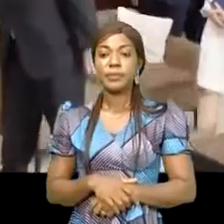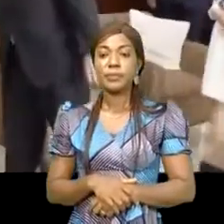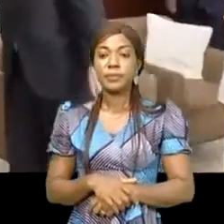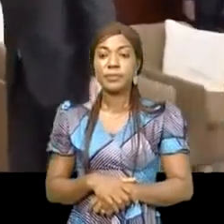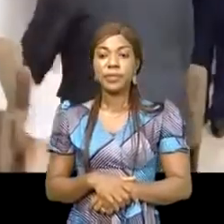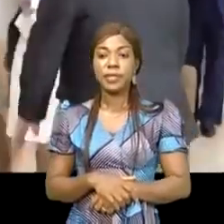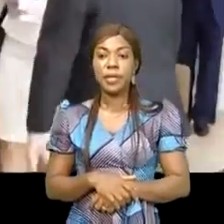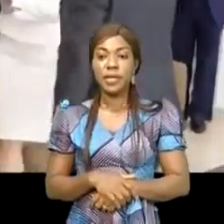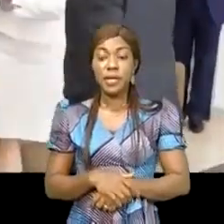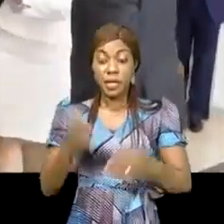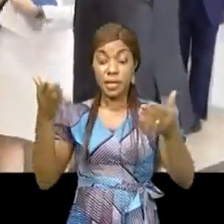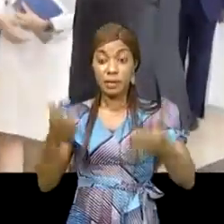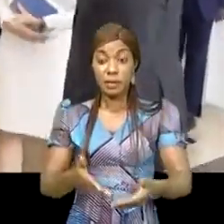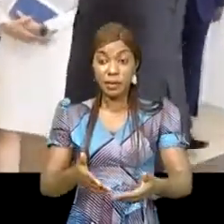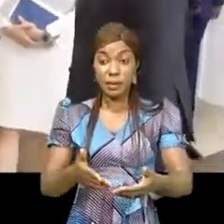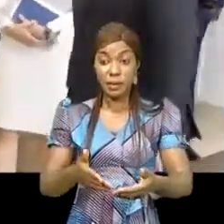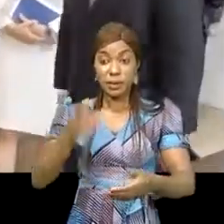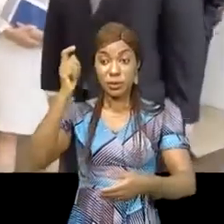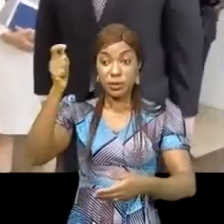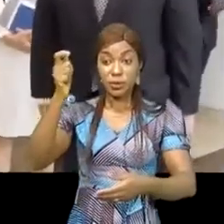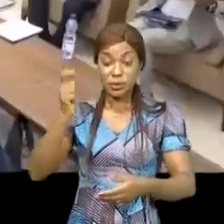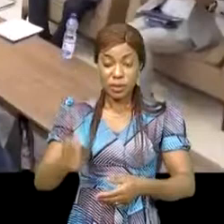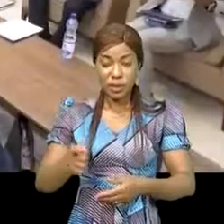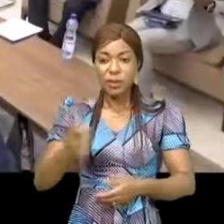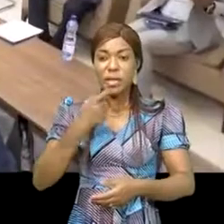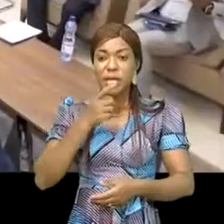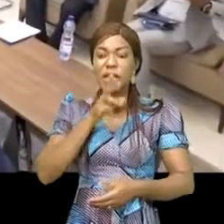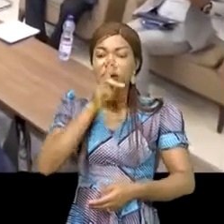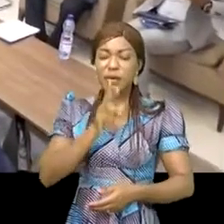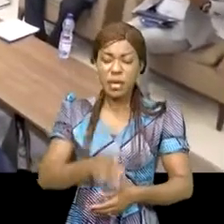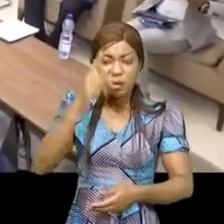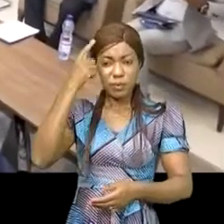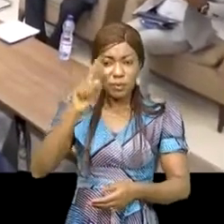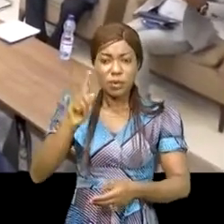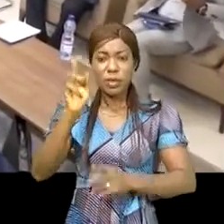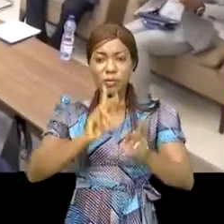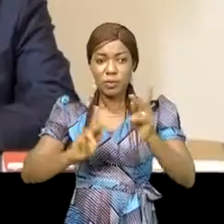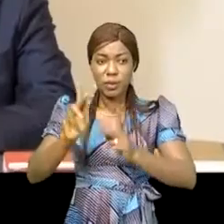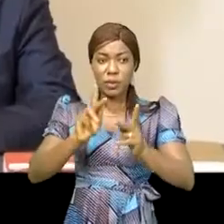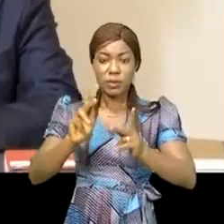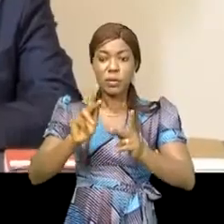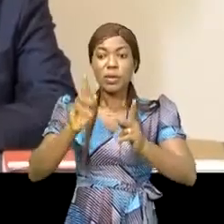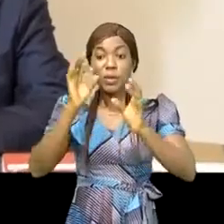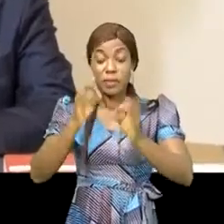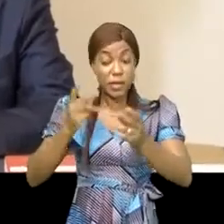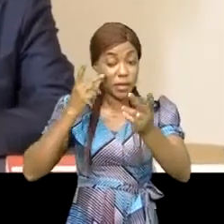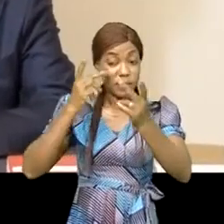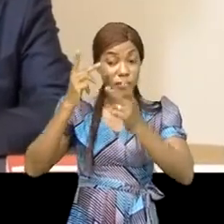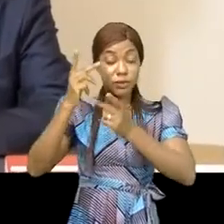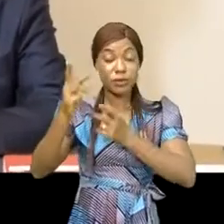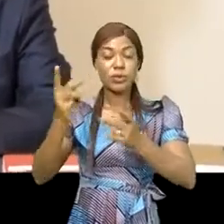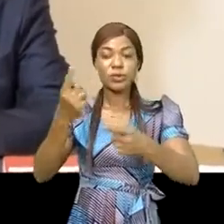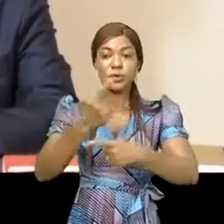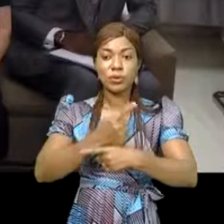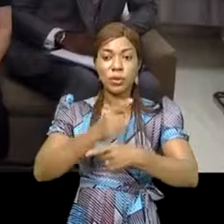La présence de hommes en uniforme devait être rassurante pour la population civile et non les contraires. Cette vision rationnelle des choses